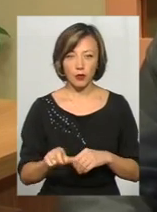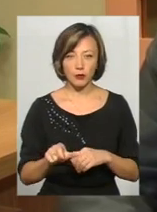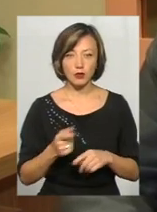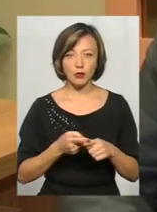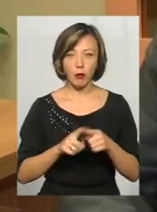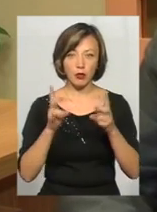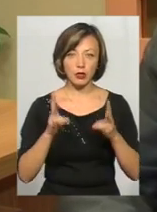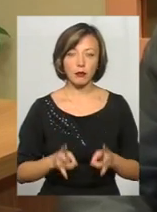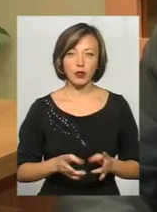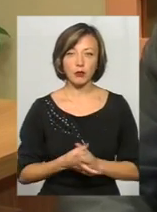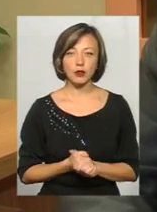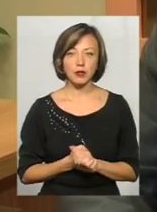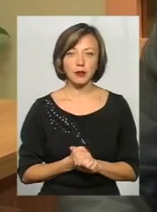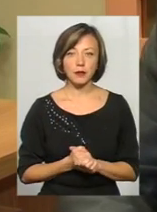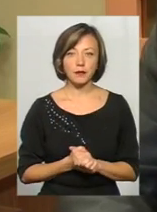потерпілим.